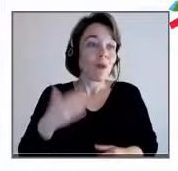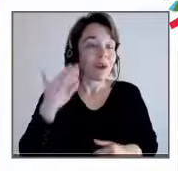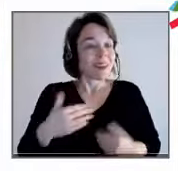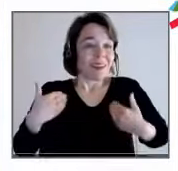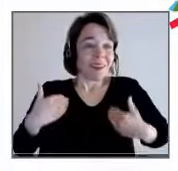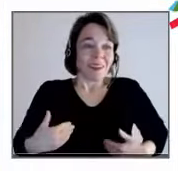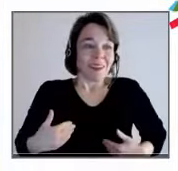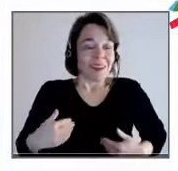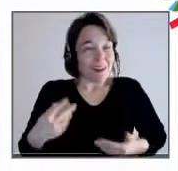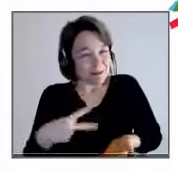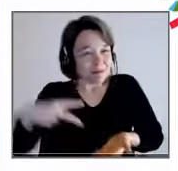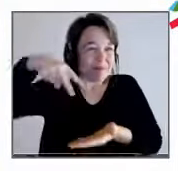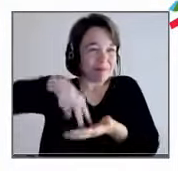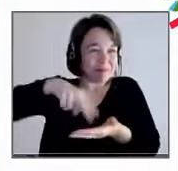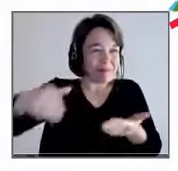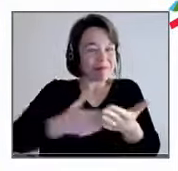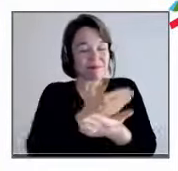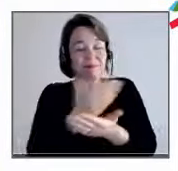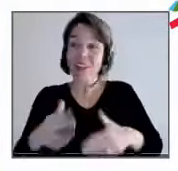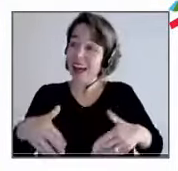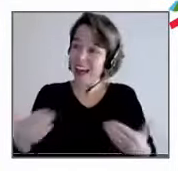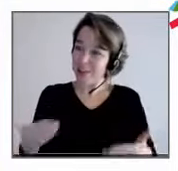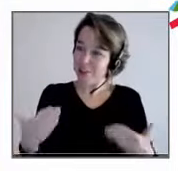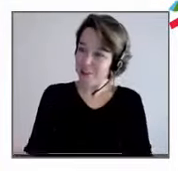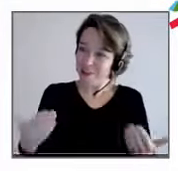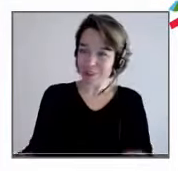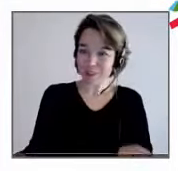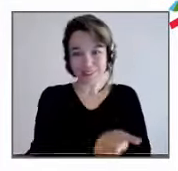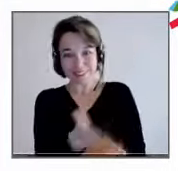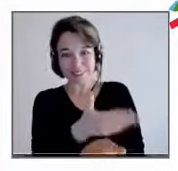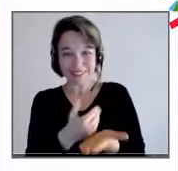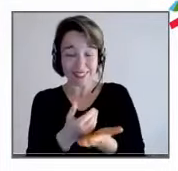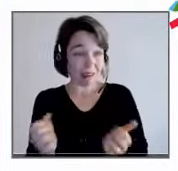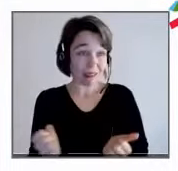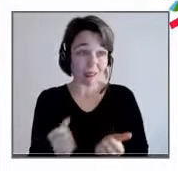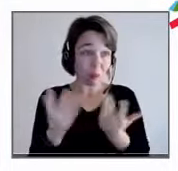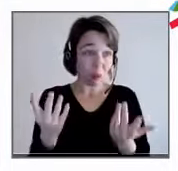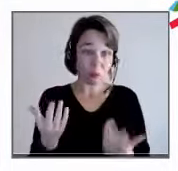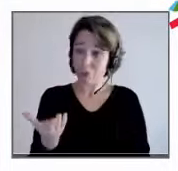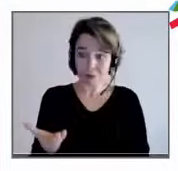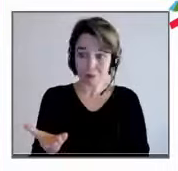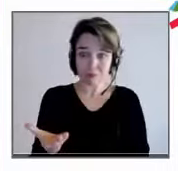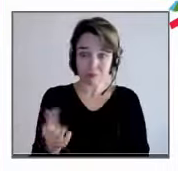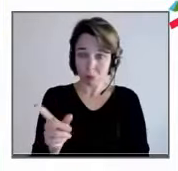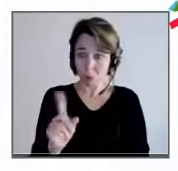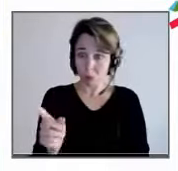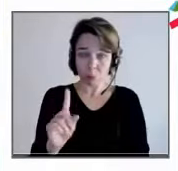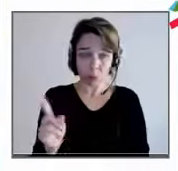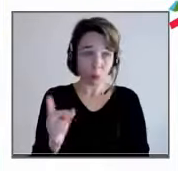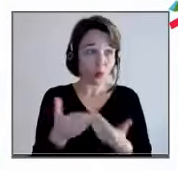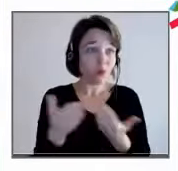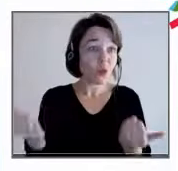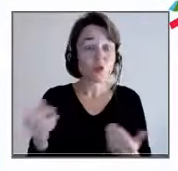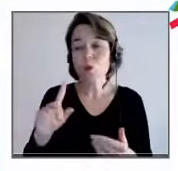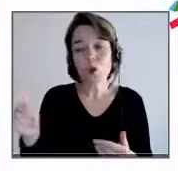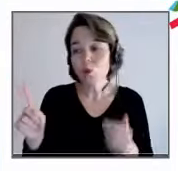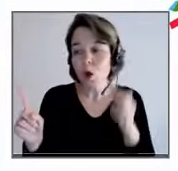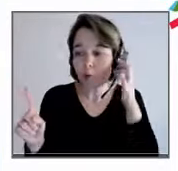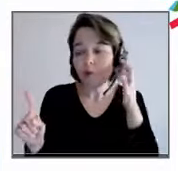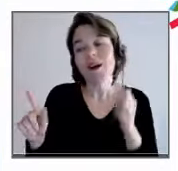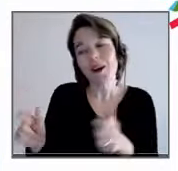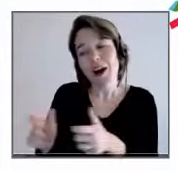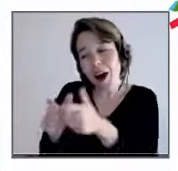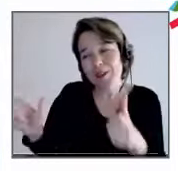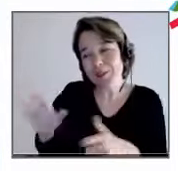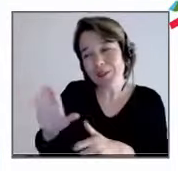combien je vais gagner d'argent avec l'entreprise aujourd'hui. Ce n pas du tout… C'est une entreprise un peu particulière. On'a pas invité… C